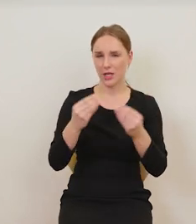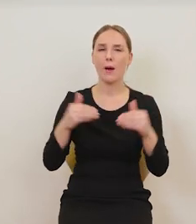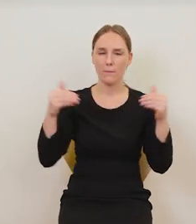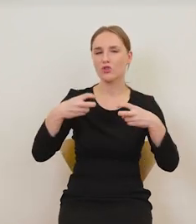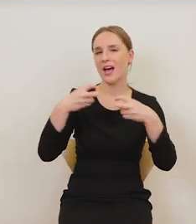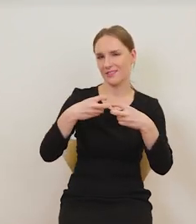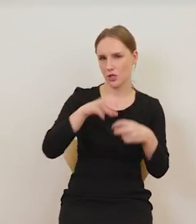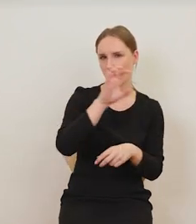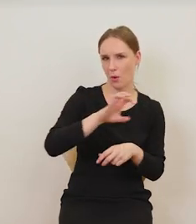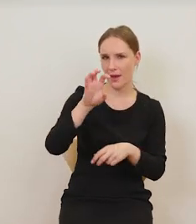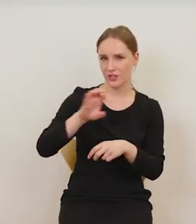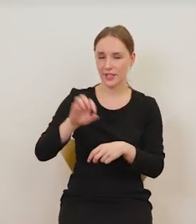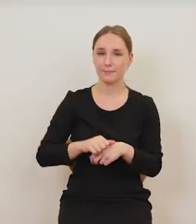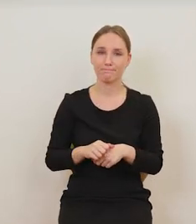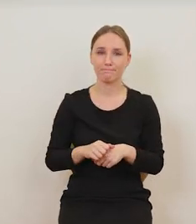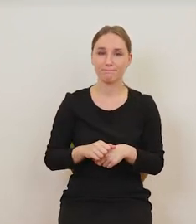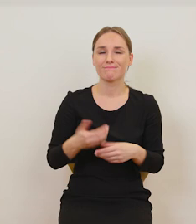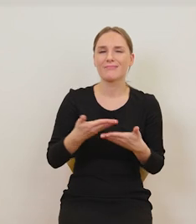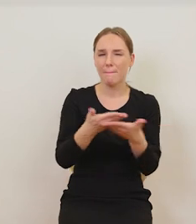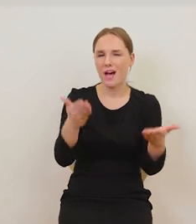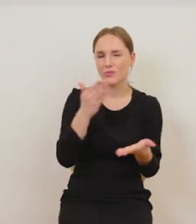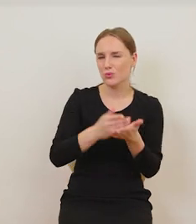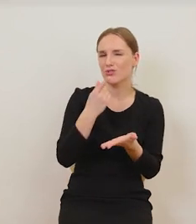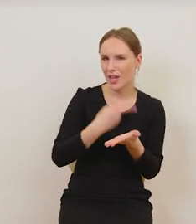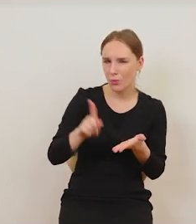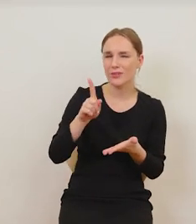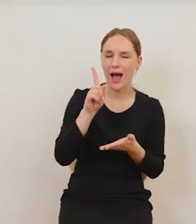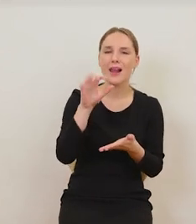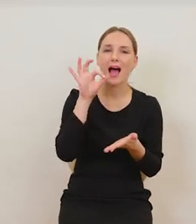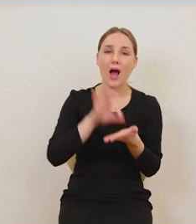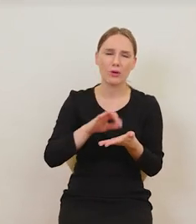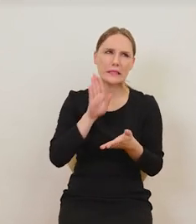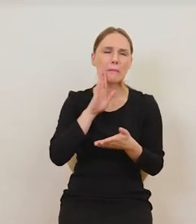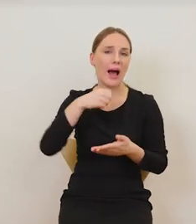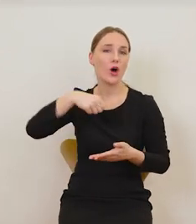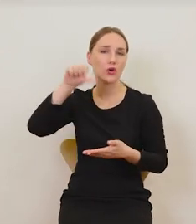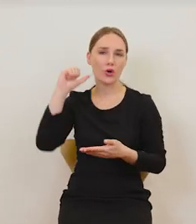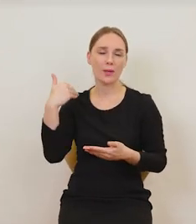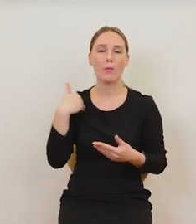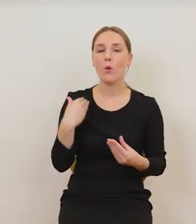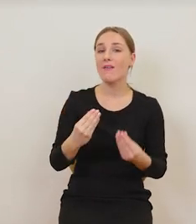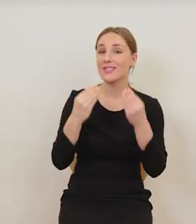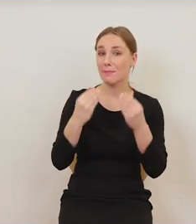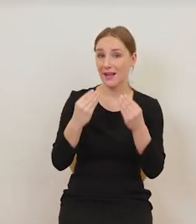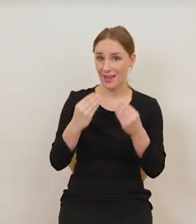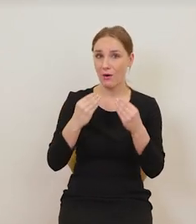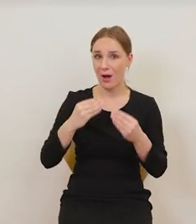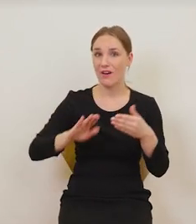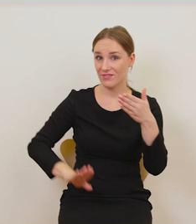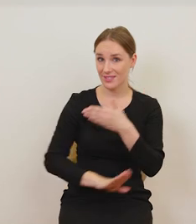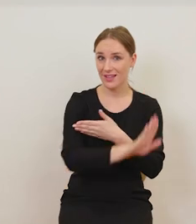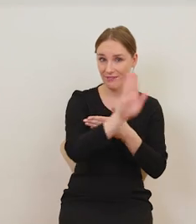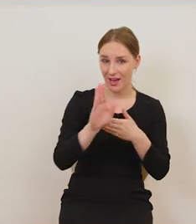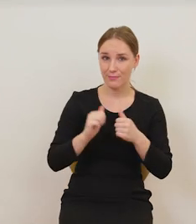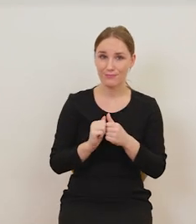internecie głównie. Państwo już nie będą mieli okazji. I była wspaniała w ubiegłym roku chyba, w ubiegłym roku wspaniała